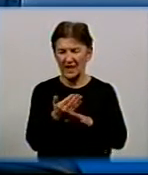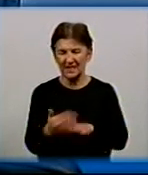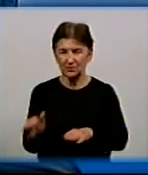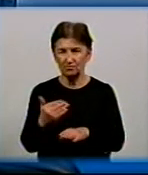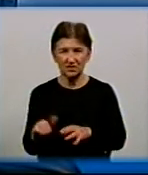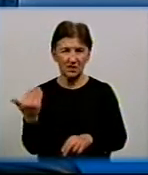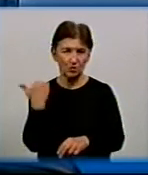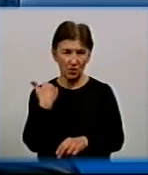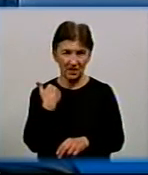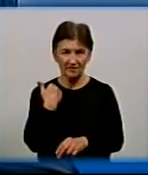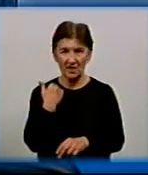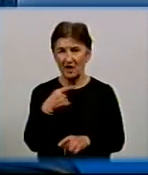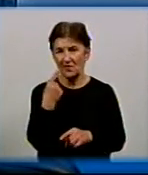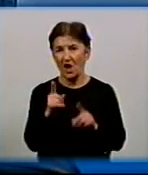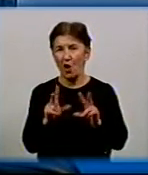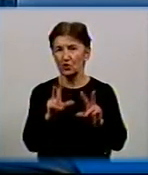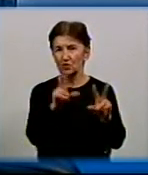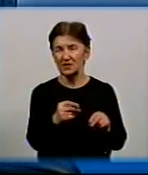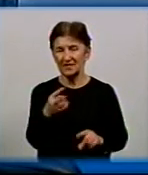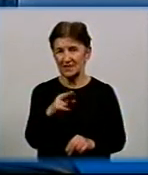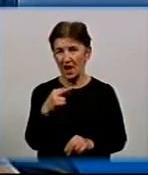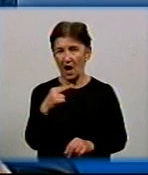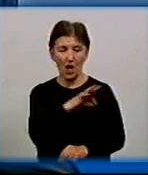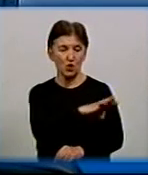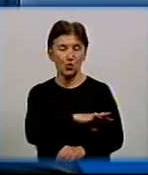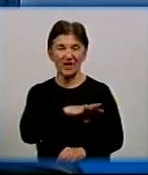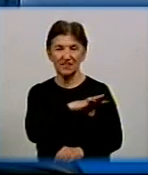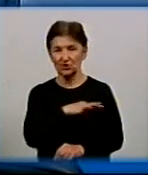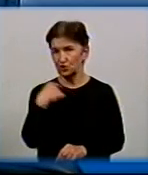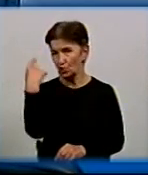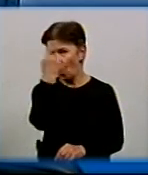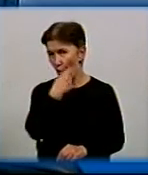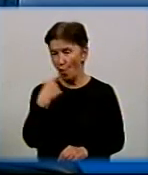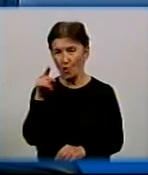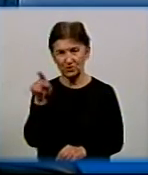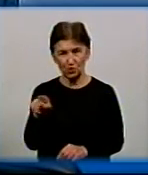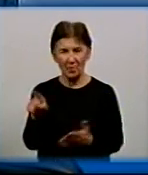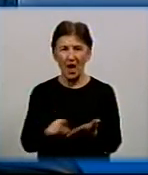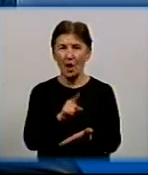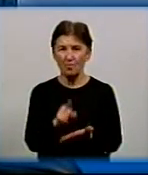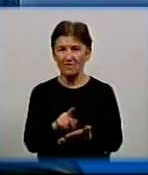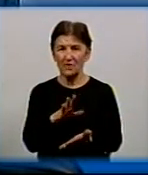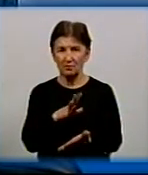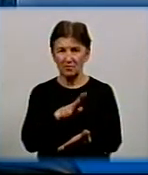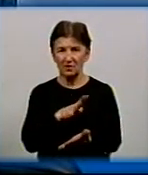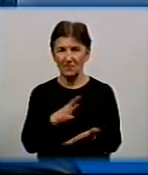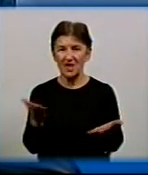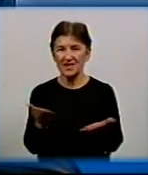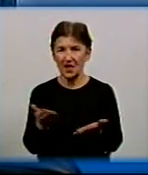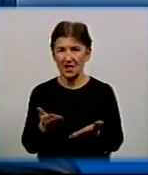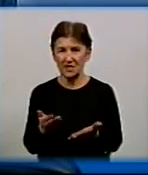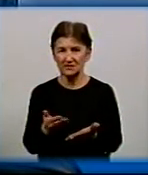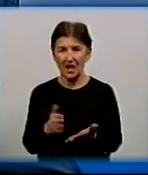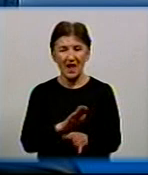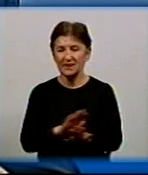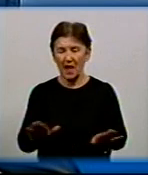гарантію для юридичної особи, приватного характеру, це повинен бути все ж таки фінансова якась установа, не міський